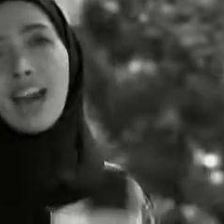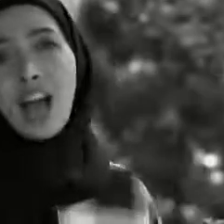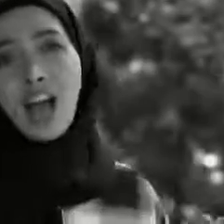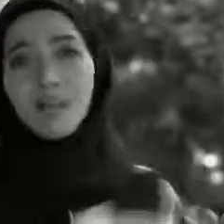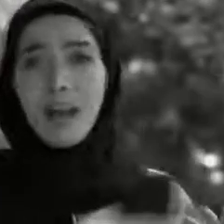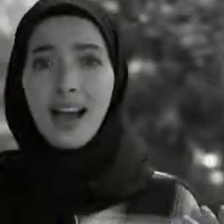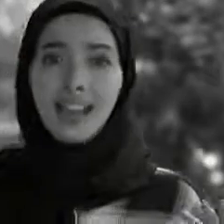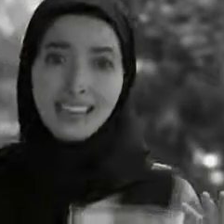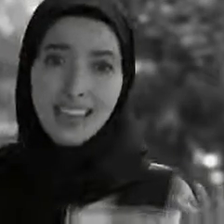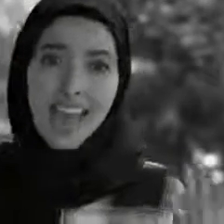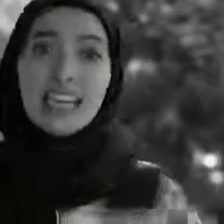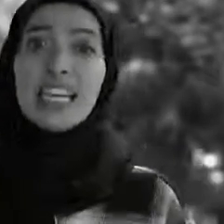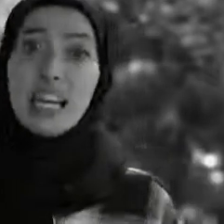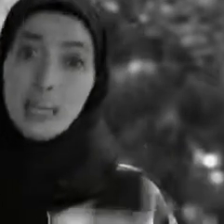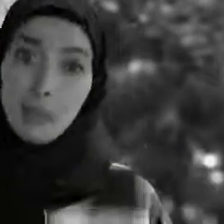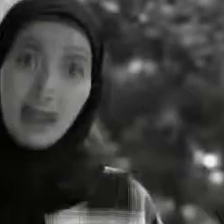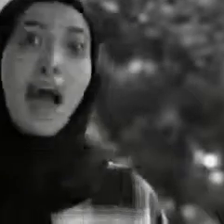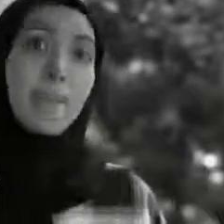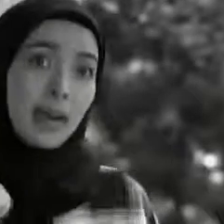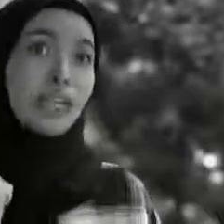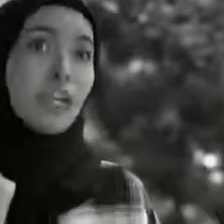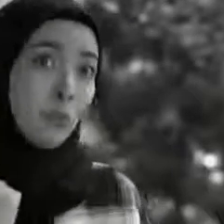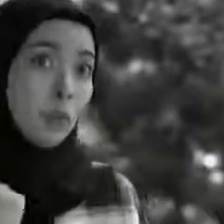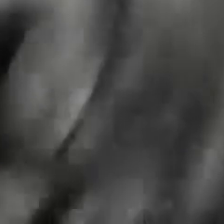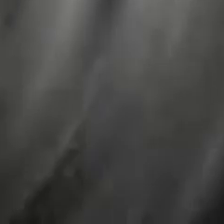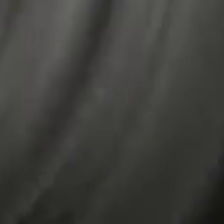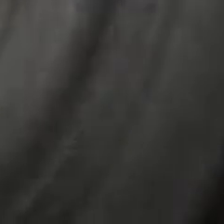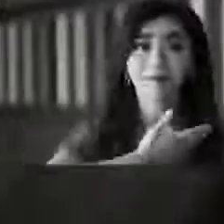Sampai jumpa